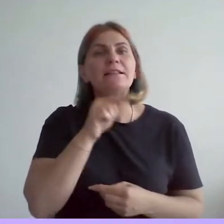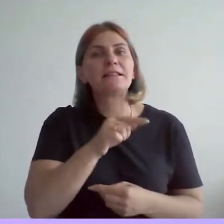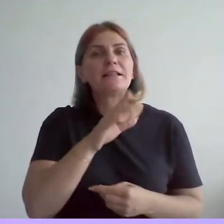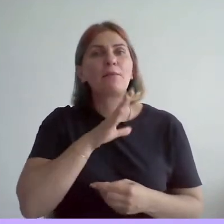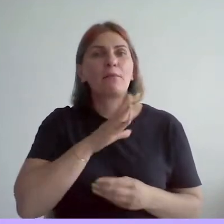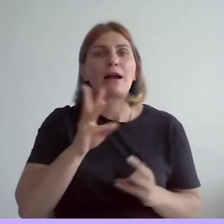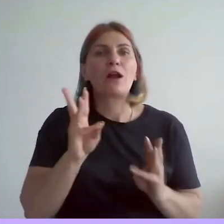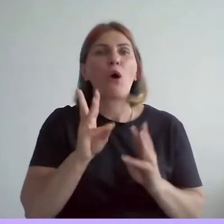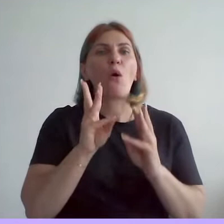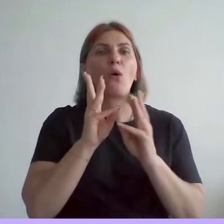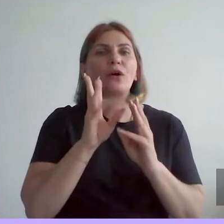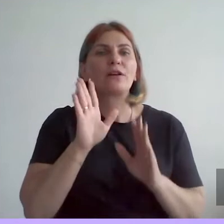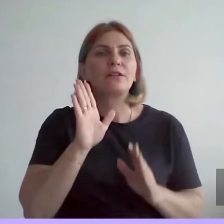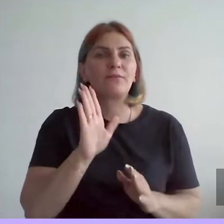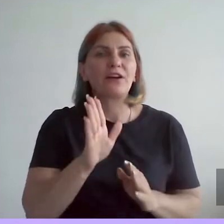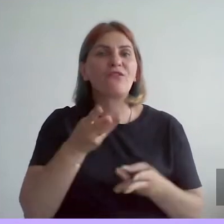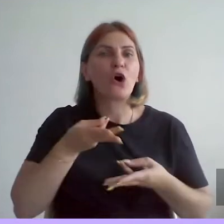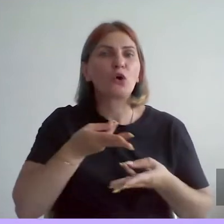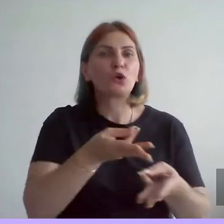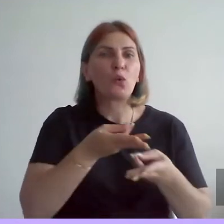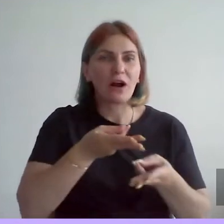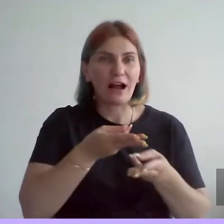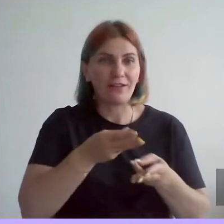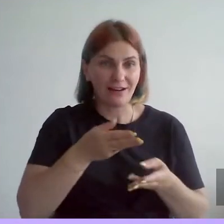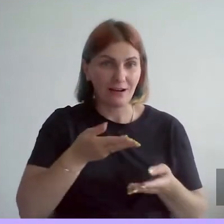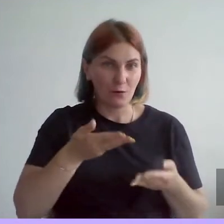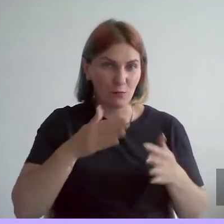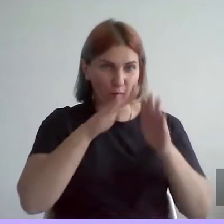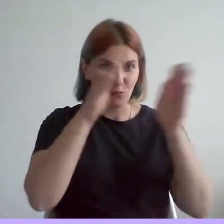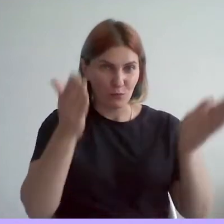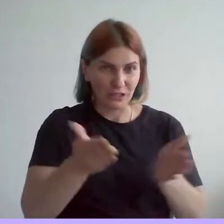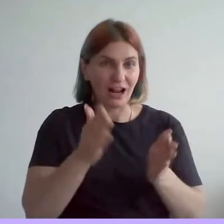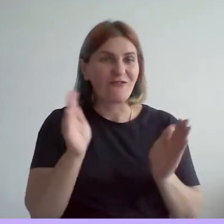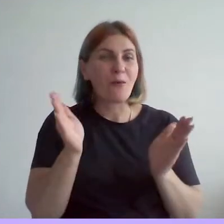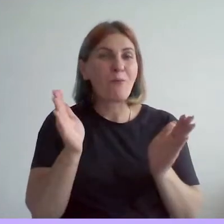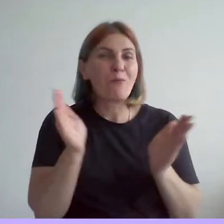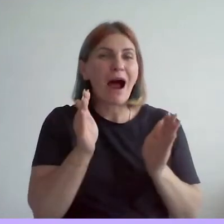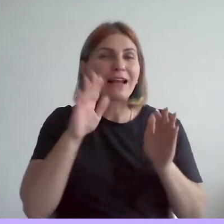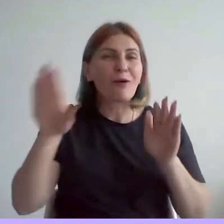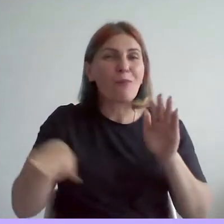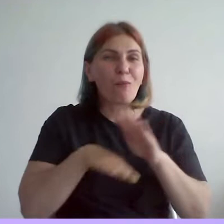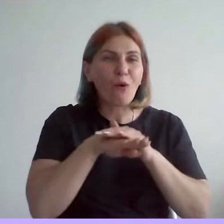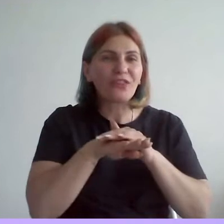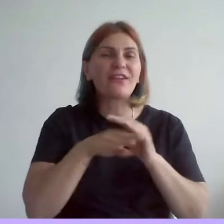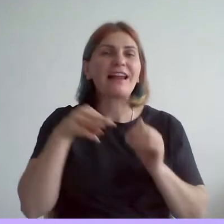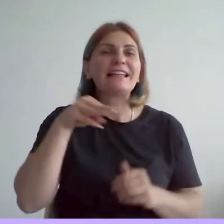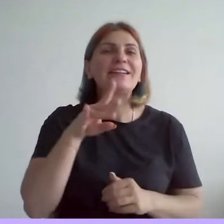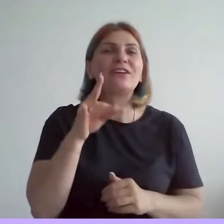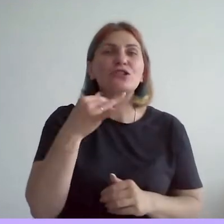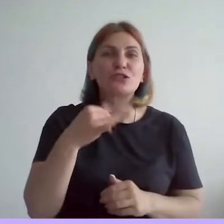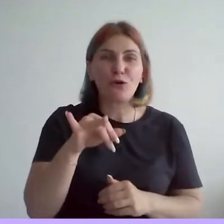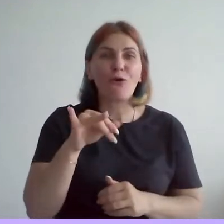в духовых печах, в маленьком подвале на Тверской улице, где сейчас находится уже книжный магазин